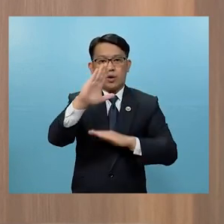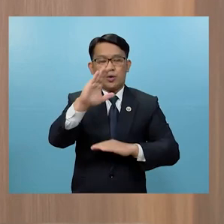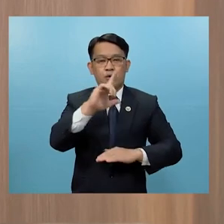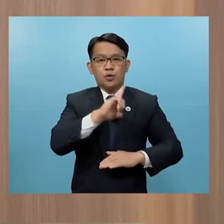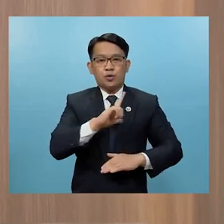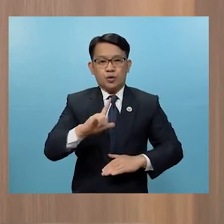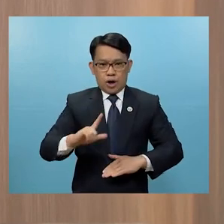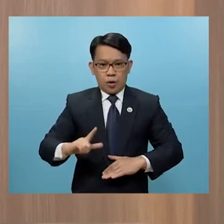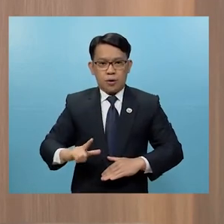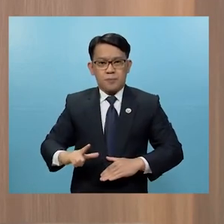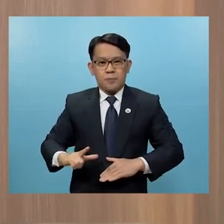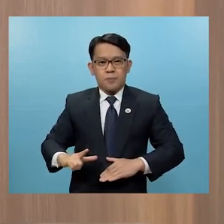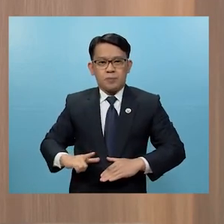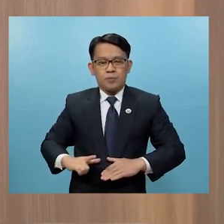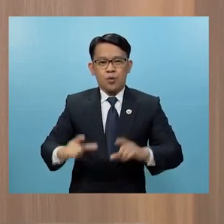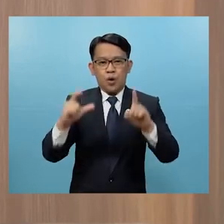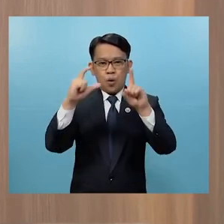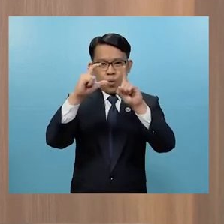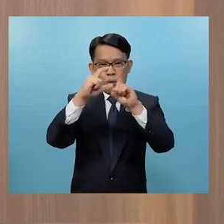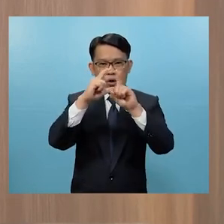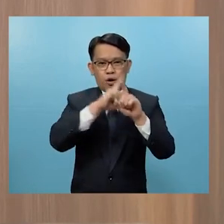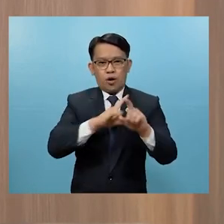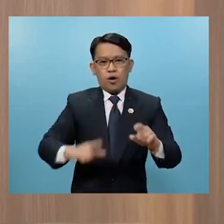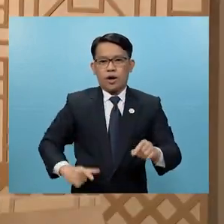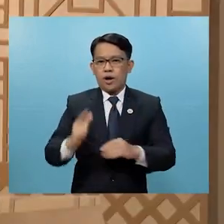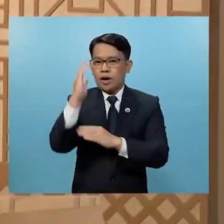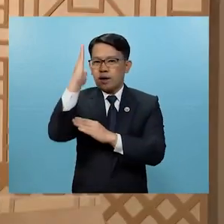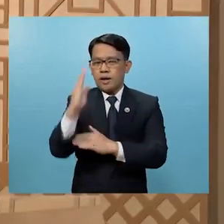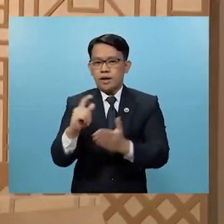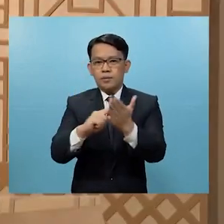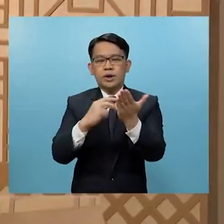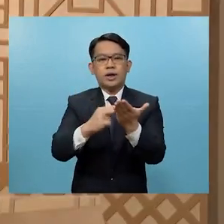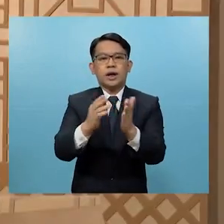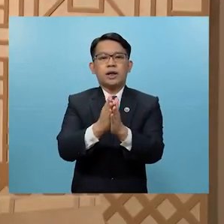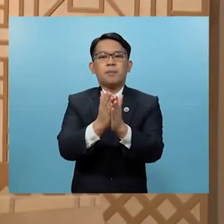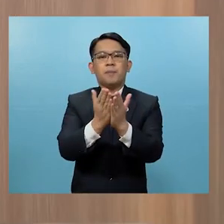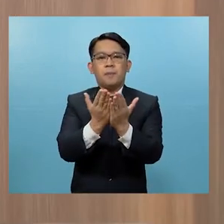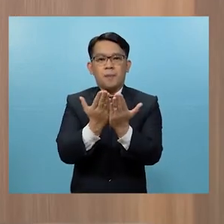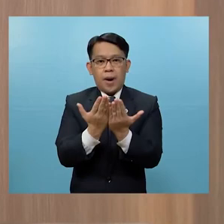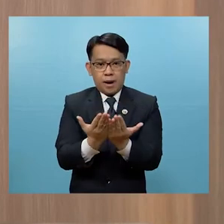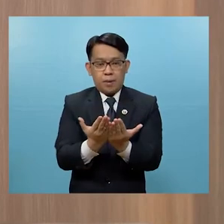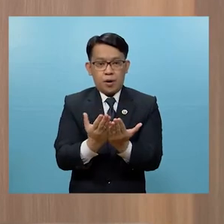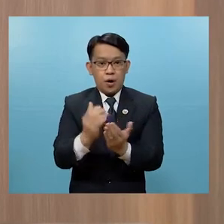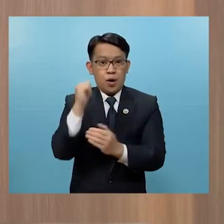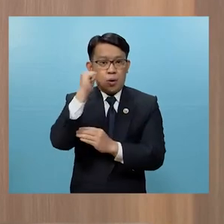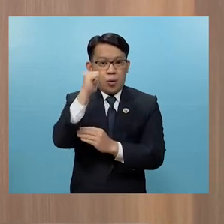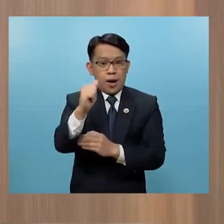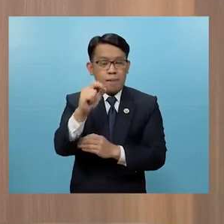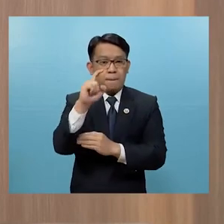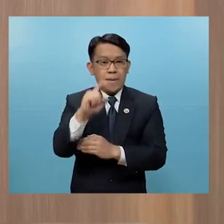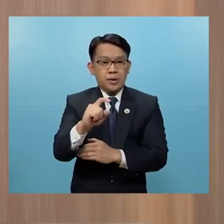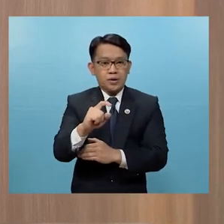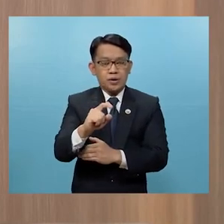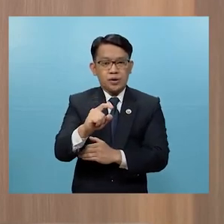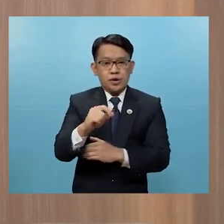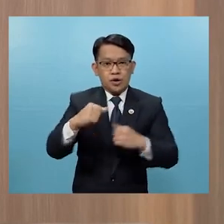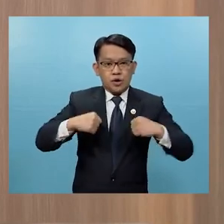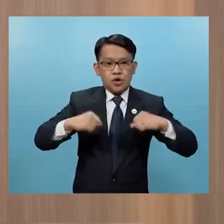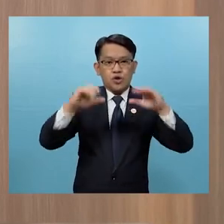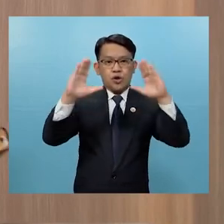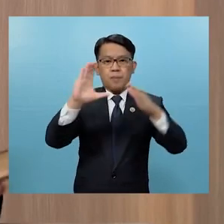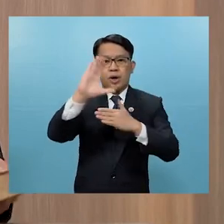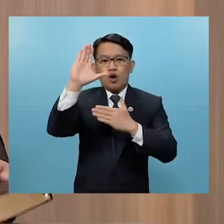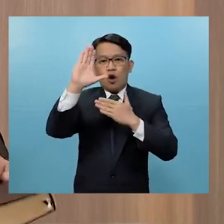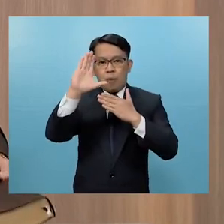sa Panginoon Aral po ng Panginoon Diyos na nakasulat sa Bibya na ang mga babae ay pasakop ng